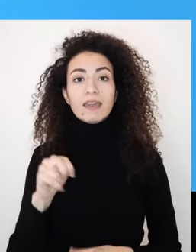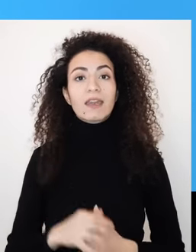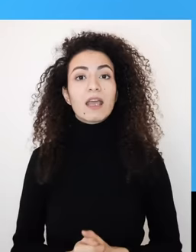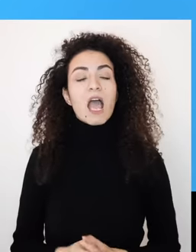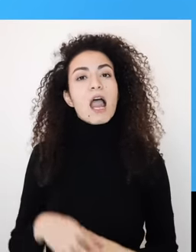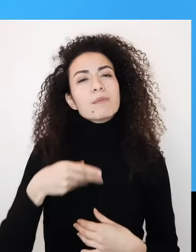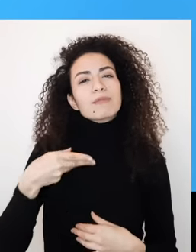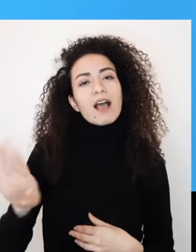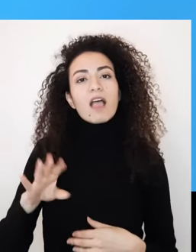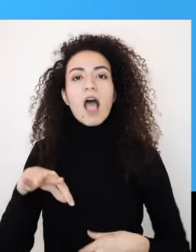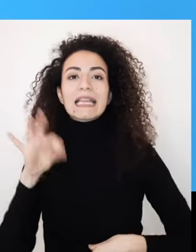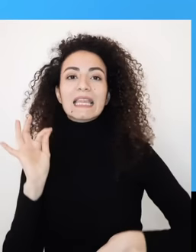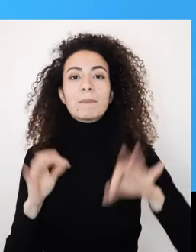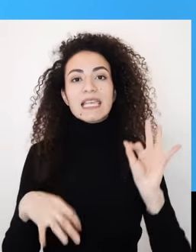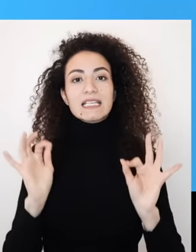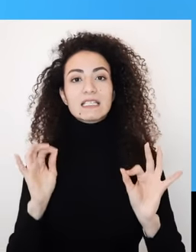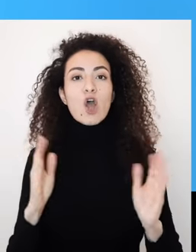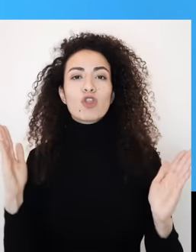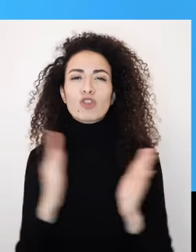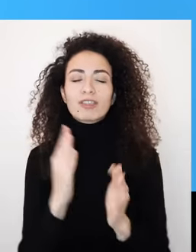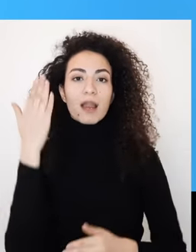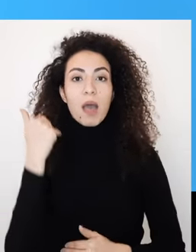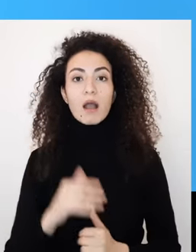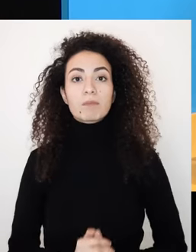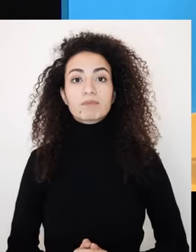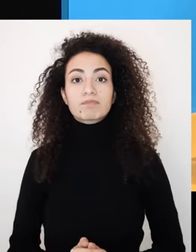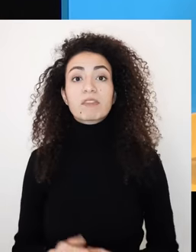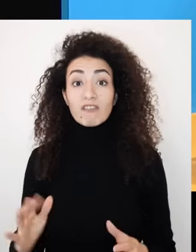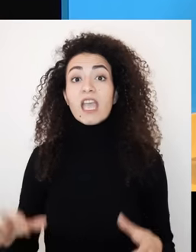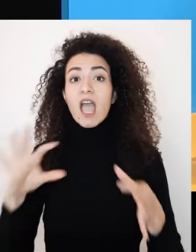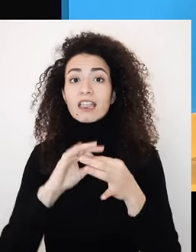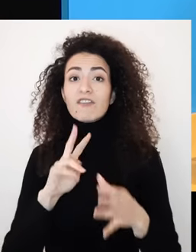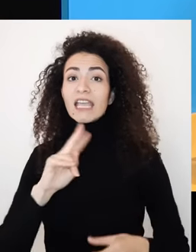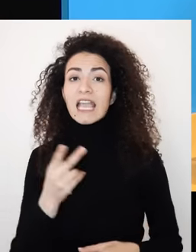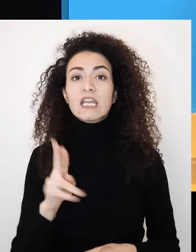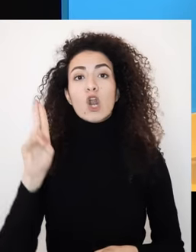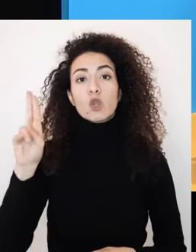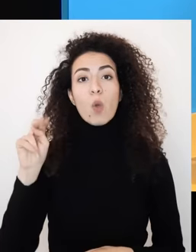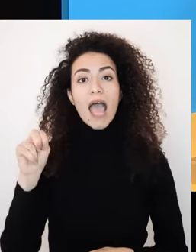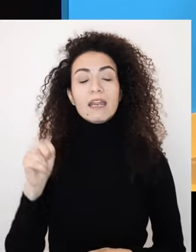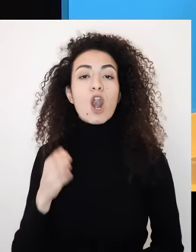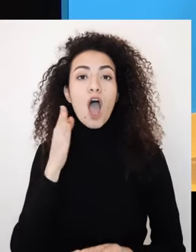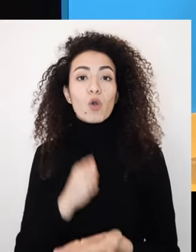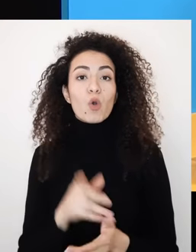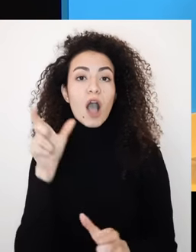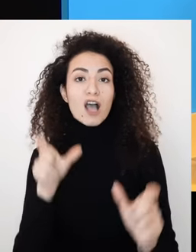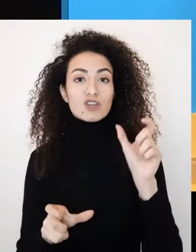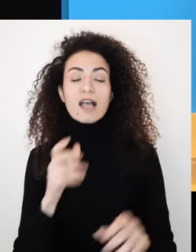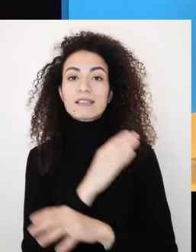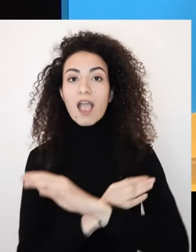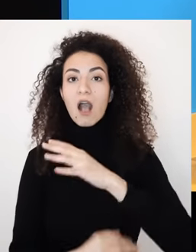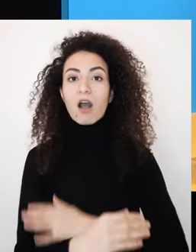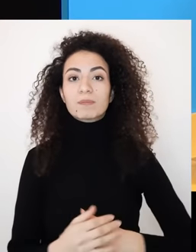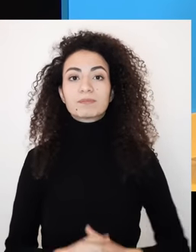المتحدة للقضاء على جميع أشكال التمييز ضد المرأة أو اتفاقية الأمم المتحدة لحقوق الأشخاص ذو